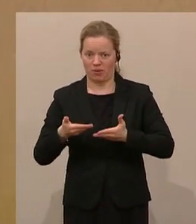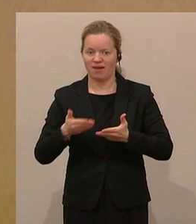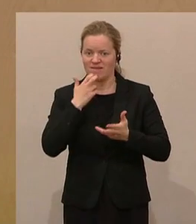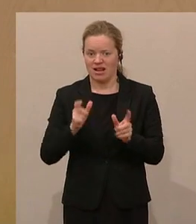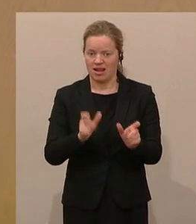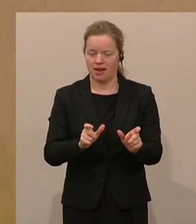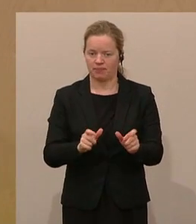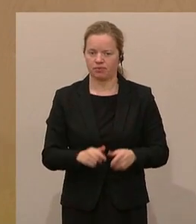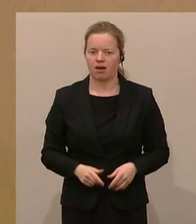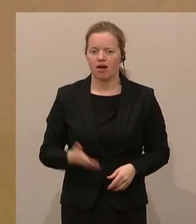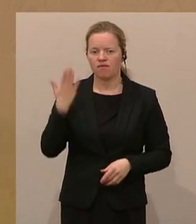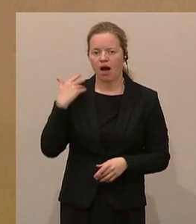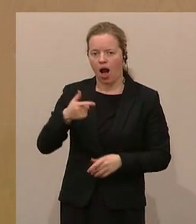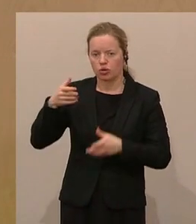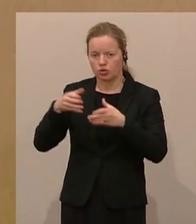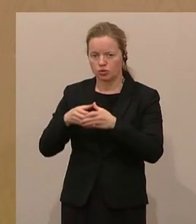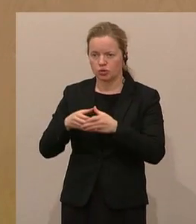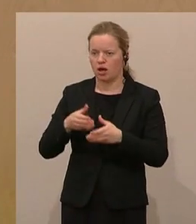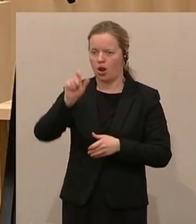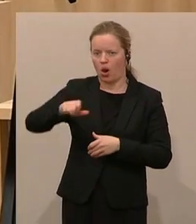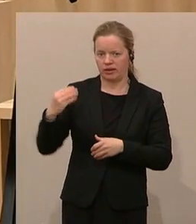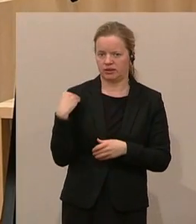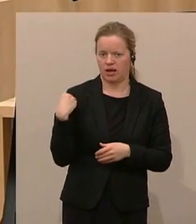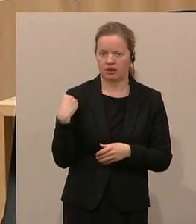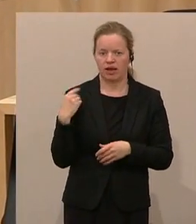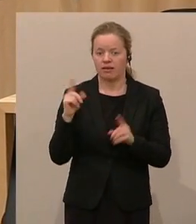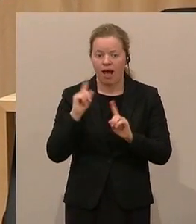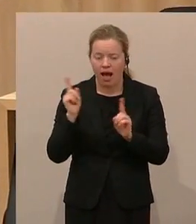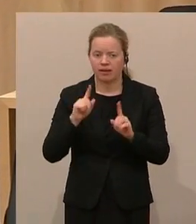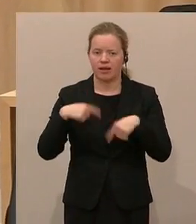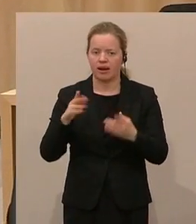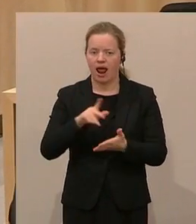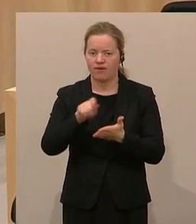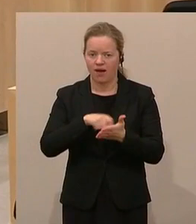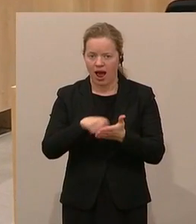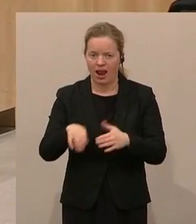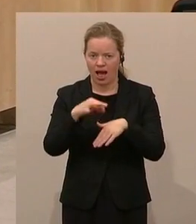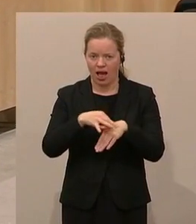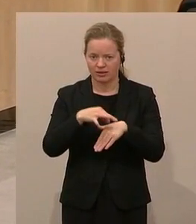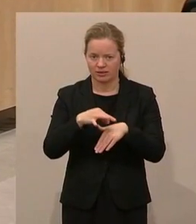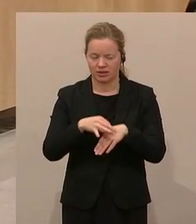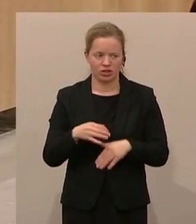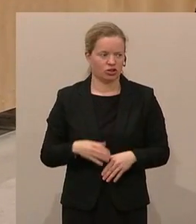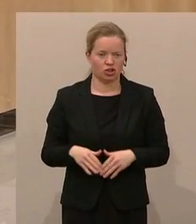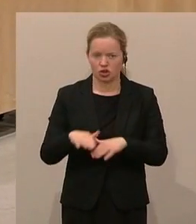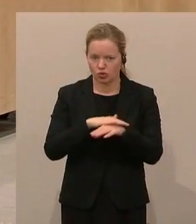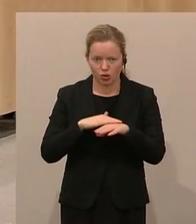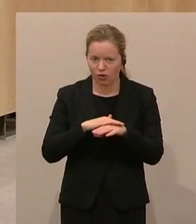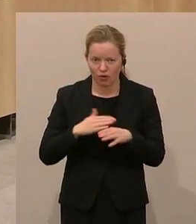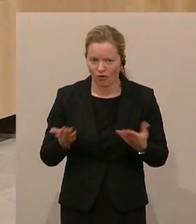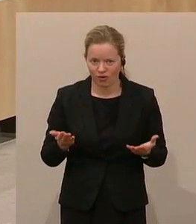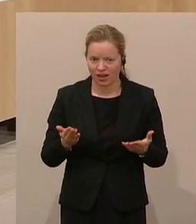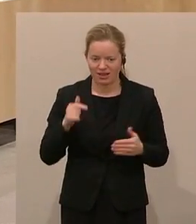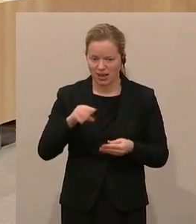gesagt worden, ja, das ist ja völlig verfehlt, dann würden ja alle Wahlarzt werden. Entschuldigung, Sie schauen die falsche Seite an in